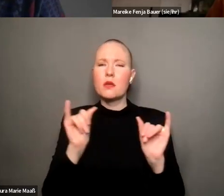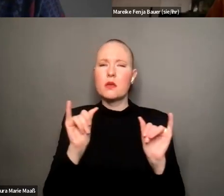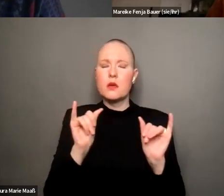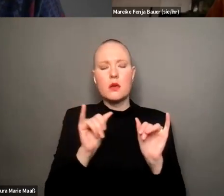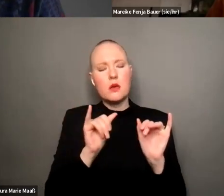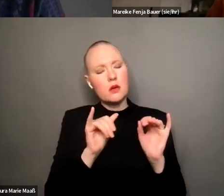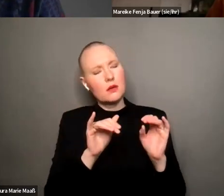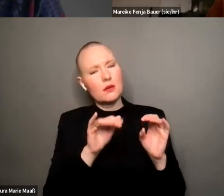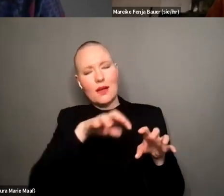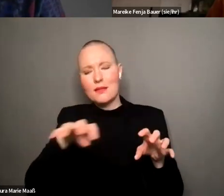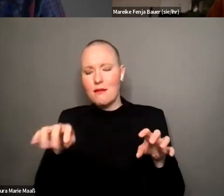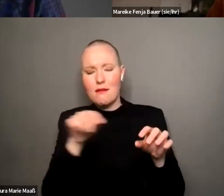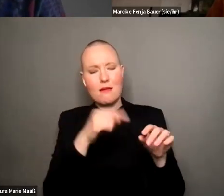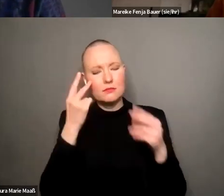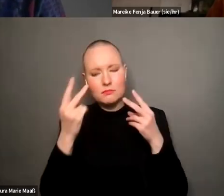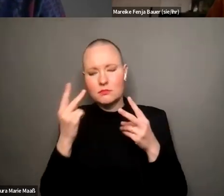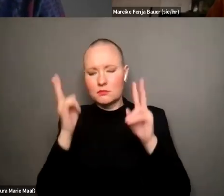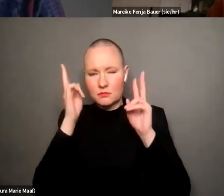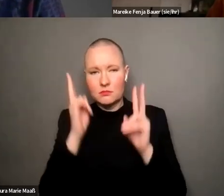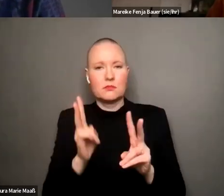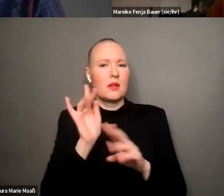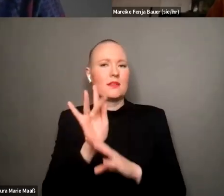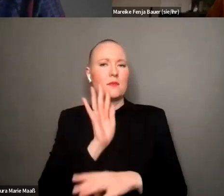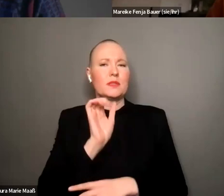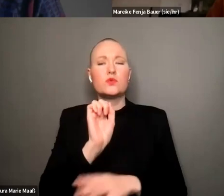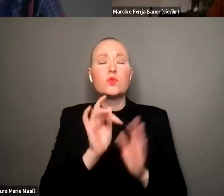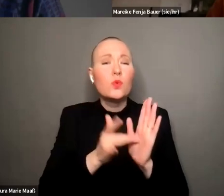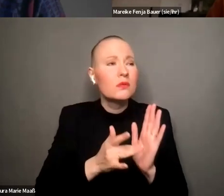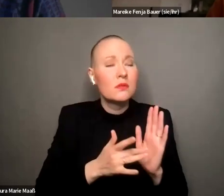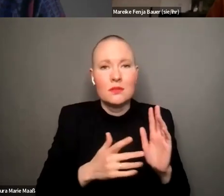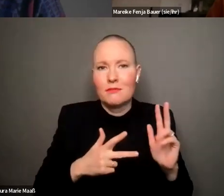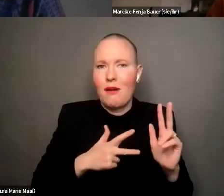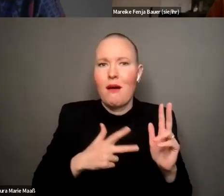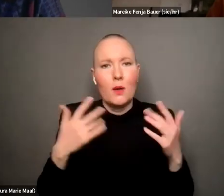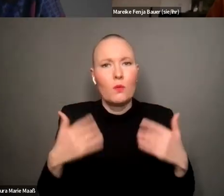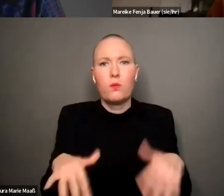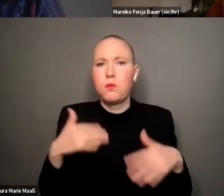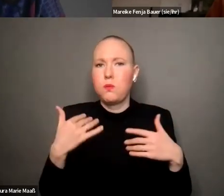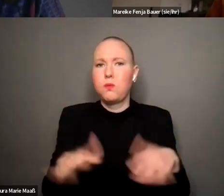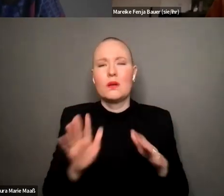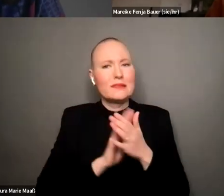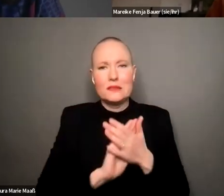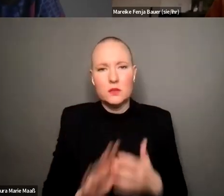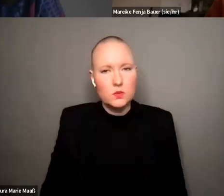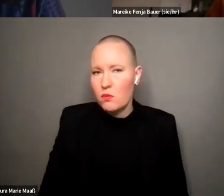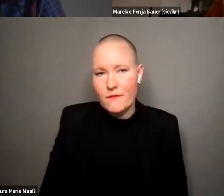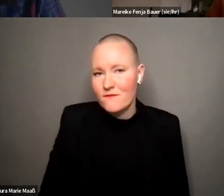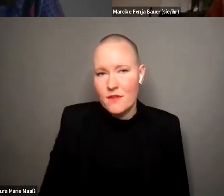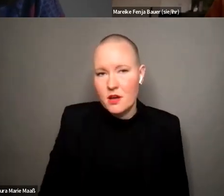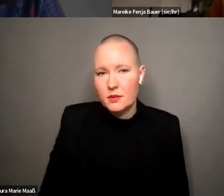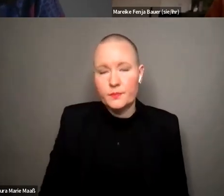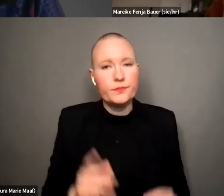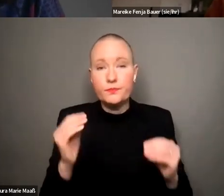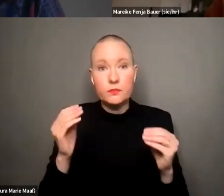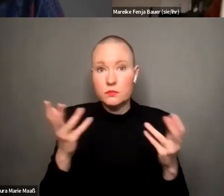als antifeministisch einordnet weil obviously ist es ja auch echt nicht so einfach einfach mal also